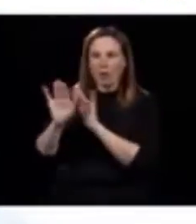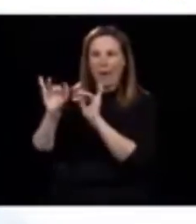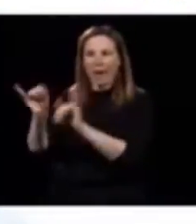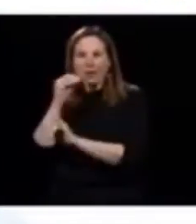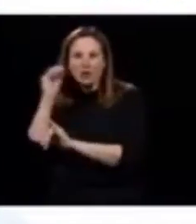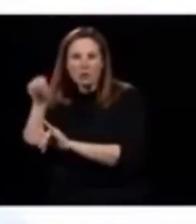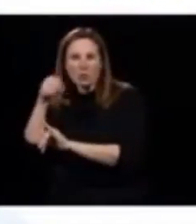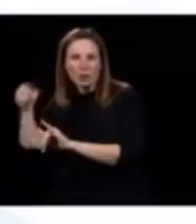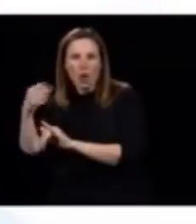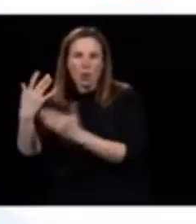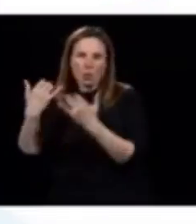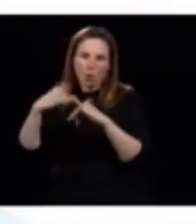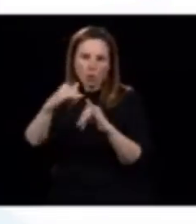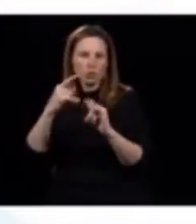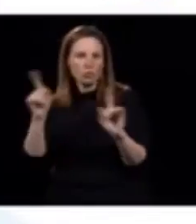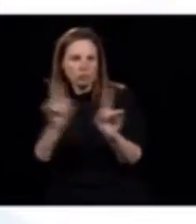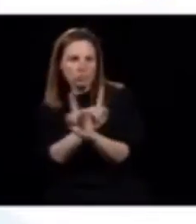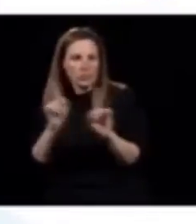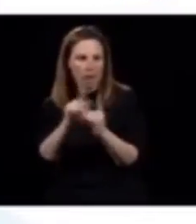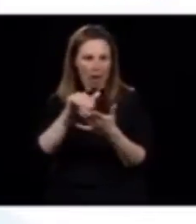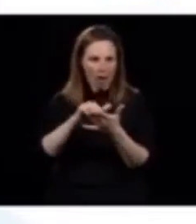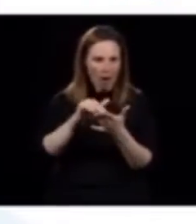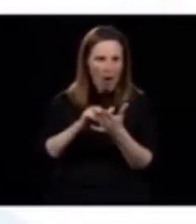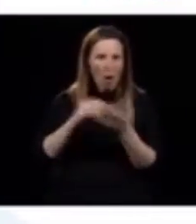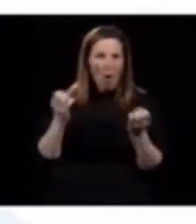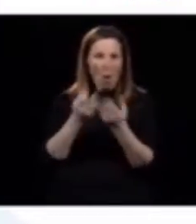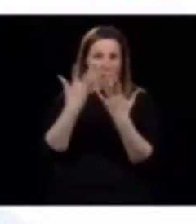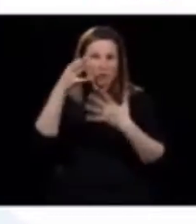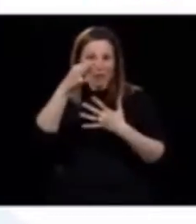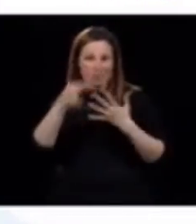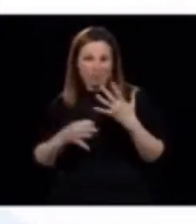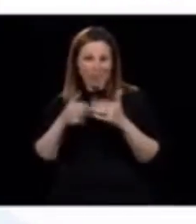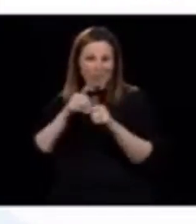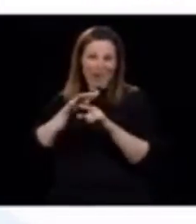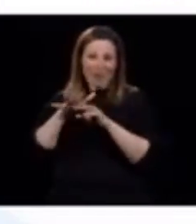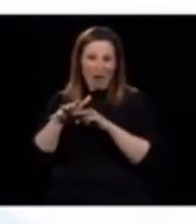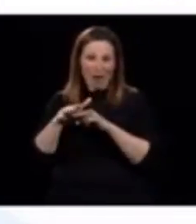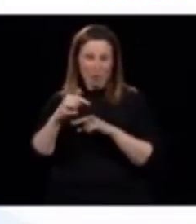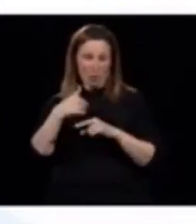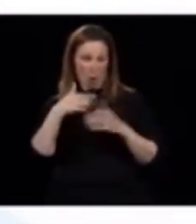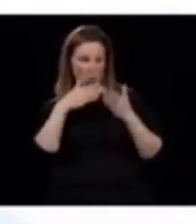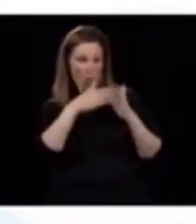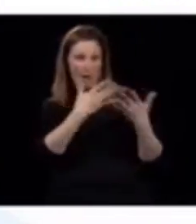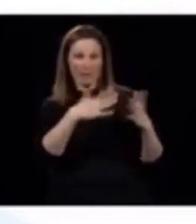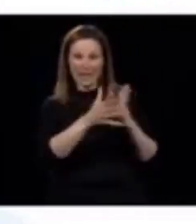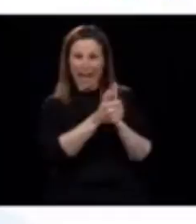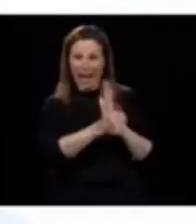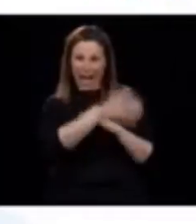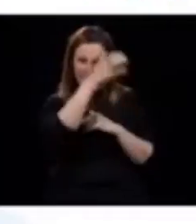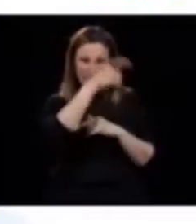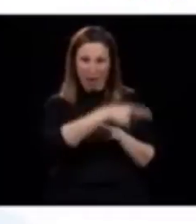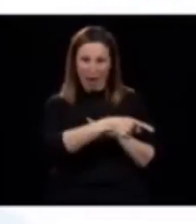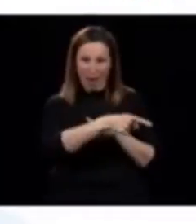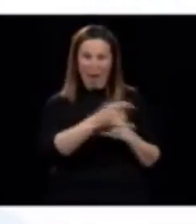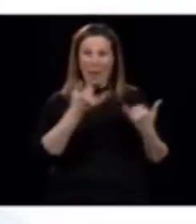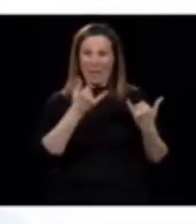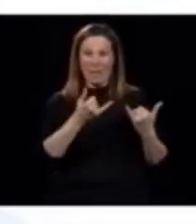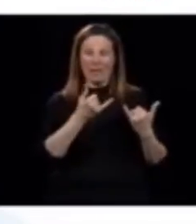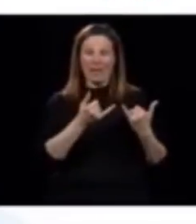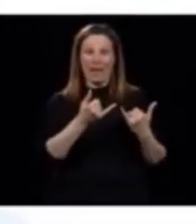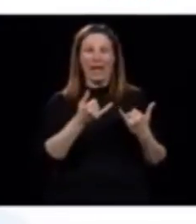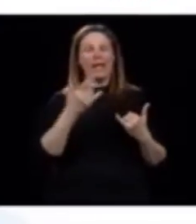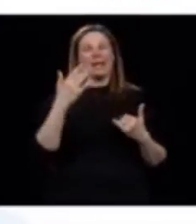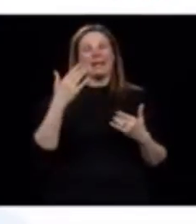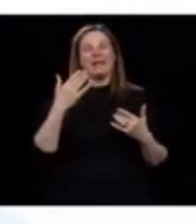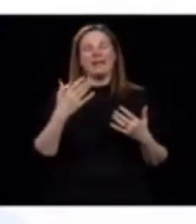capables de contenir la situation. Puis là, je sais à vous le dire, là, puis j'ai demandé à mes experts, il est trop tôt. Je sais que c'est